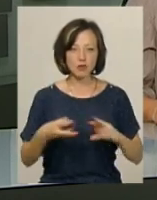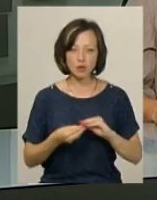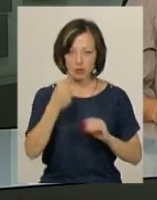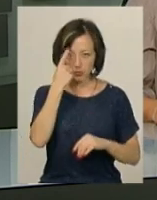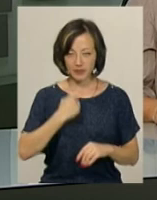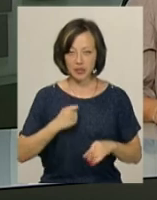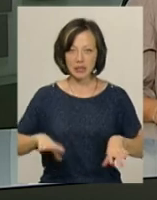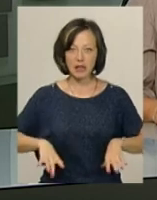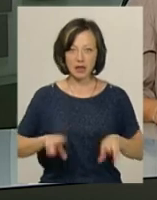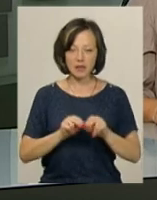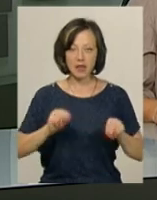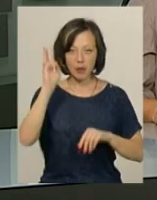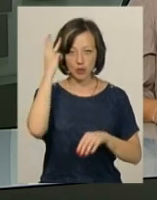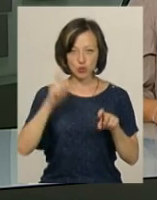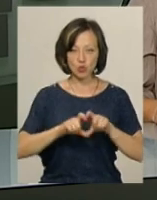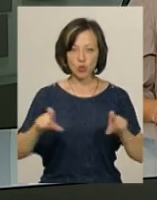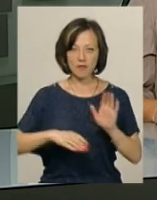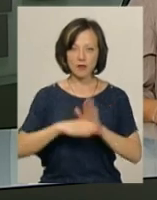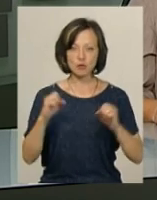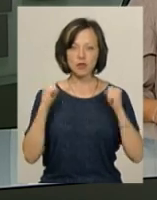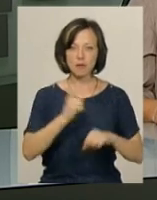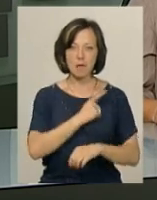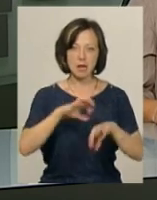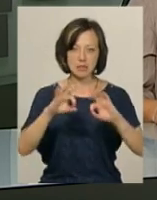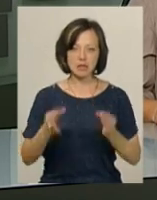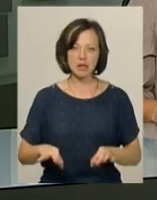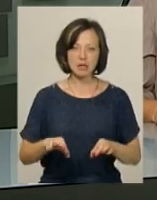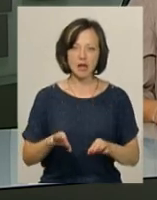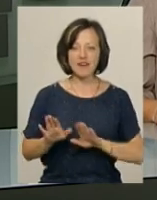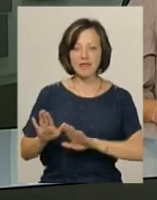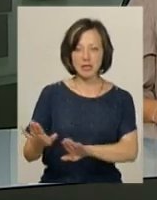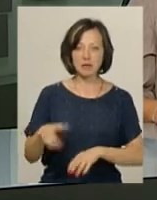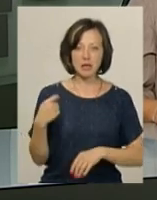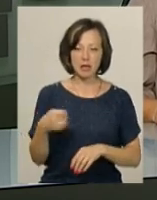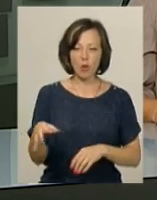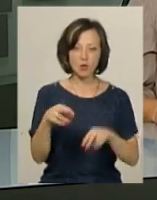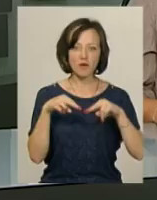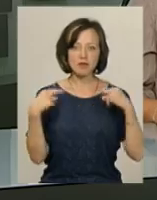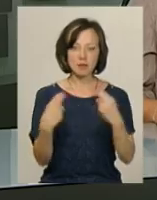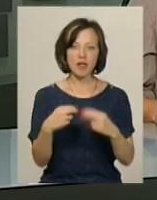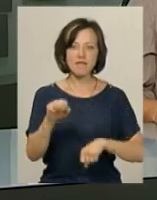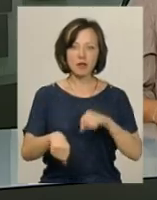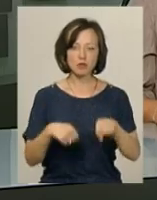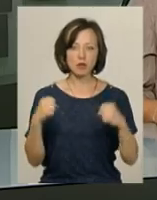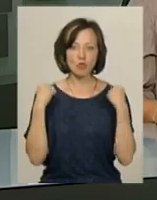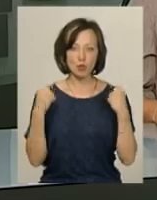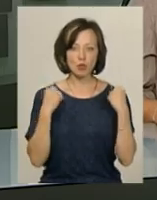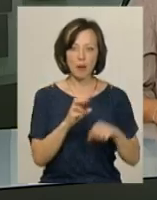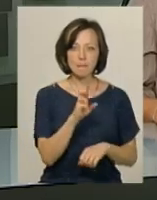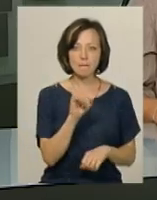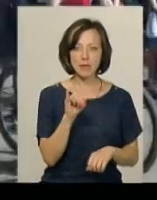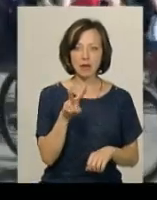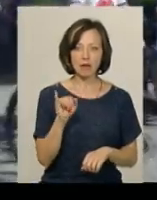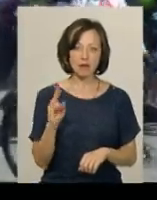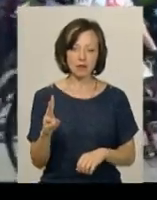повідомив тренер-викладач Хмельницької школи вищої спортивної майстерності, віце-президент обласної федерації велосипедного спорту Анатолій Білик.